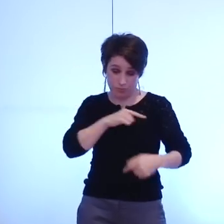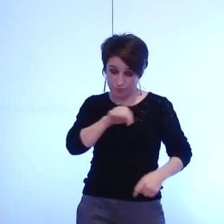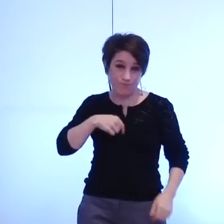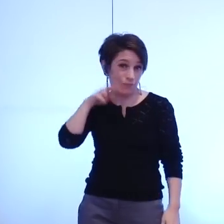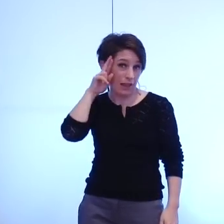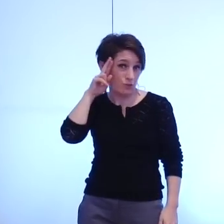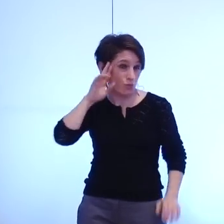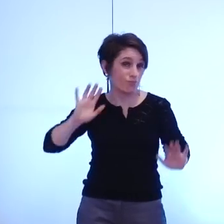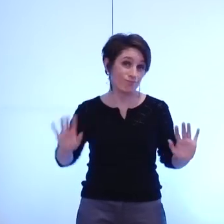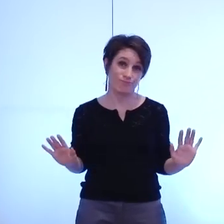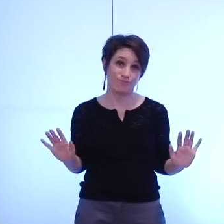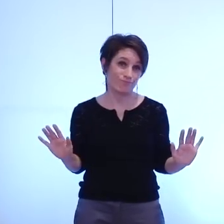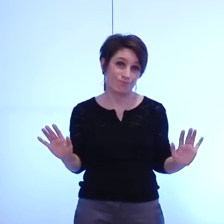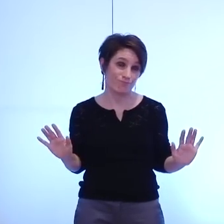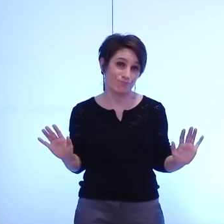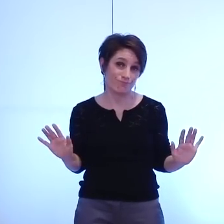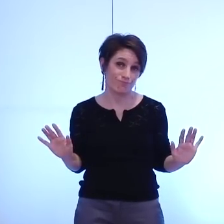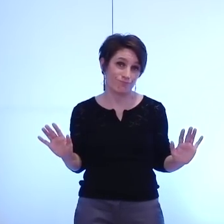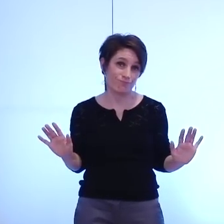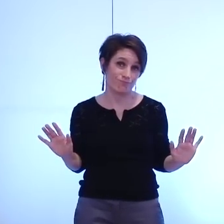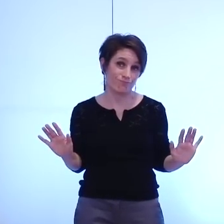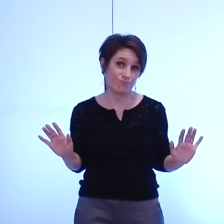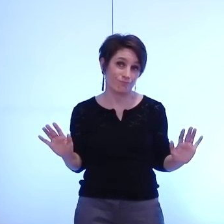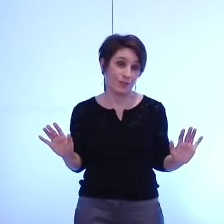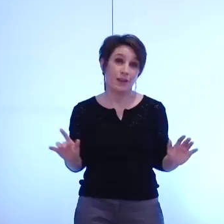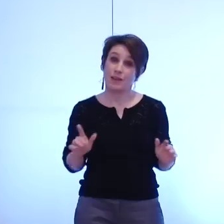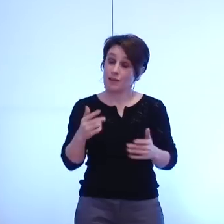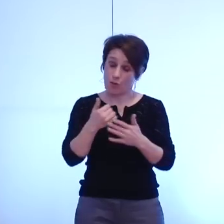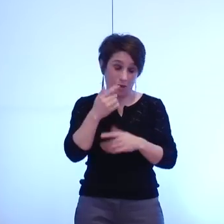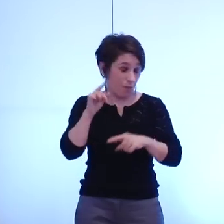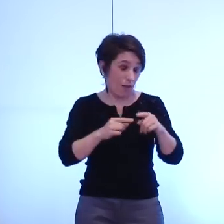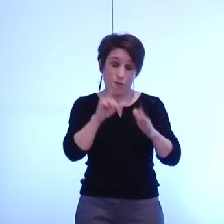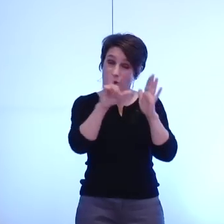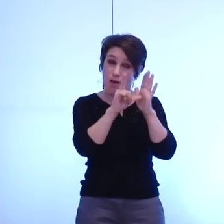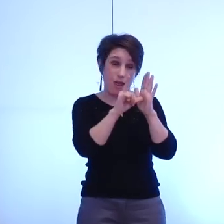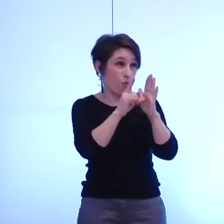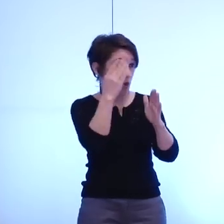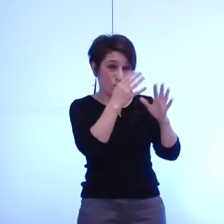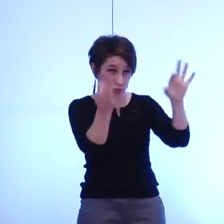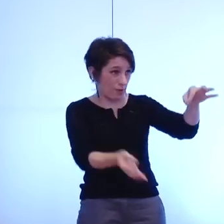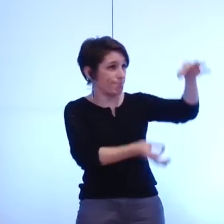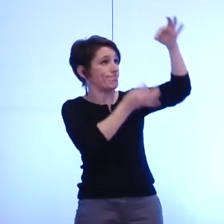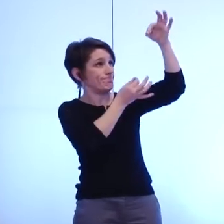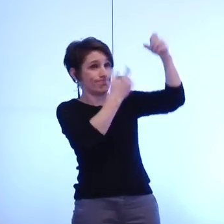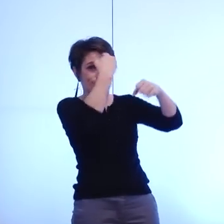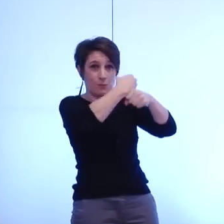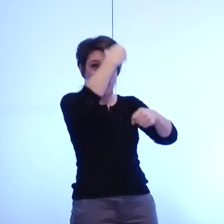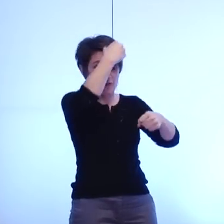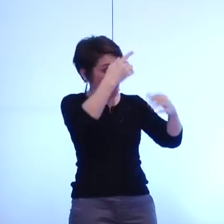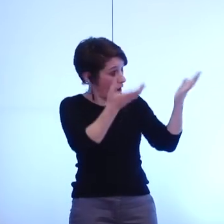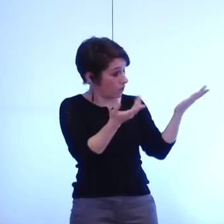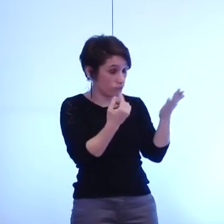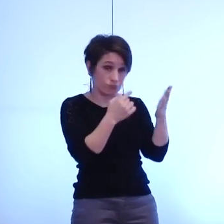fois finalement il était nécessaire que la loi parle et la loi s'exprime et soit ainsi posée pour